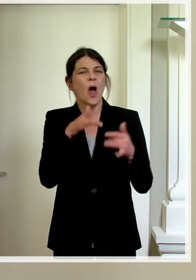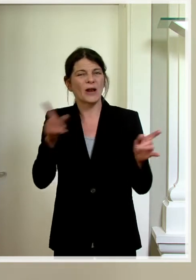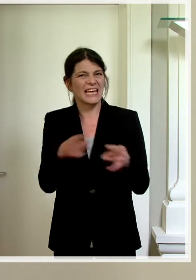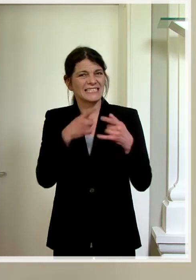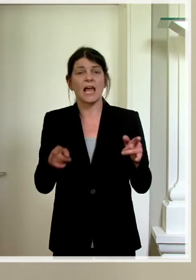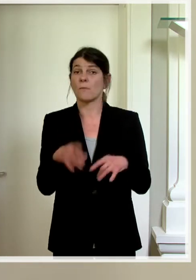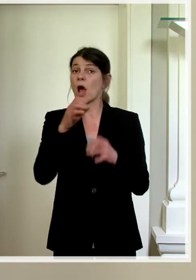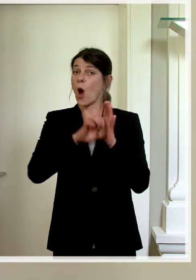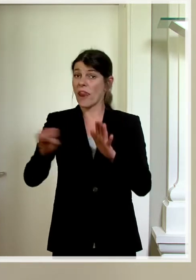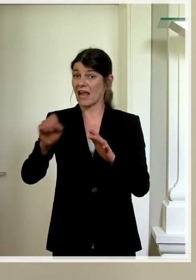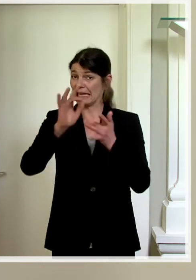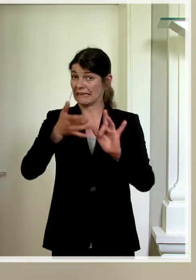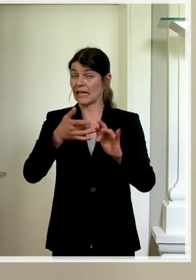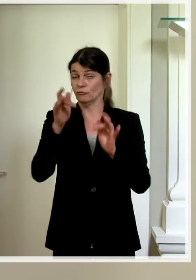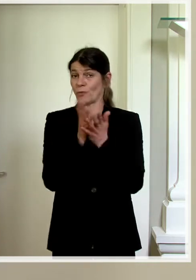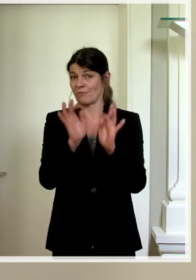online zur Verfügung steht.